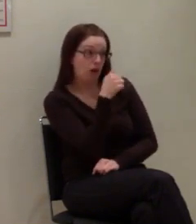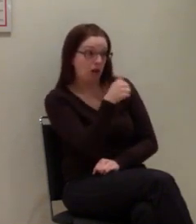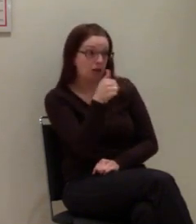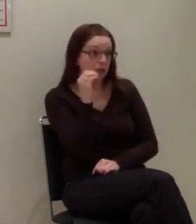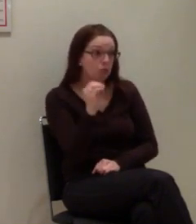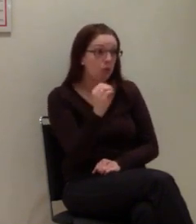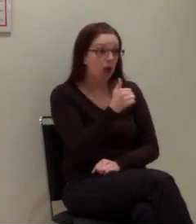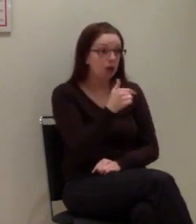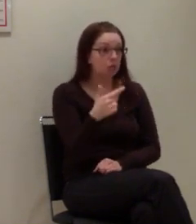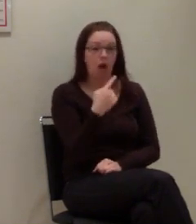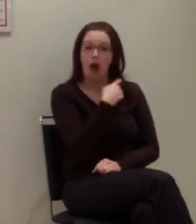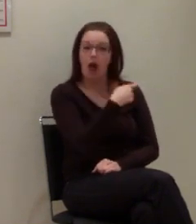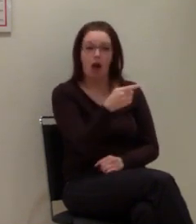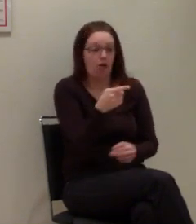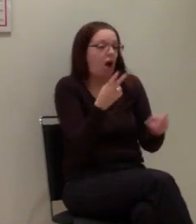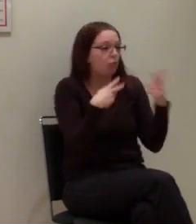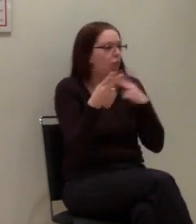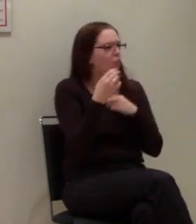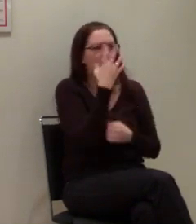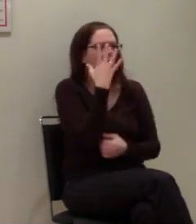viele sagen, klar, warum sollte das nicht gehen?